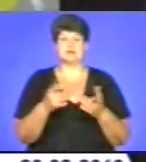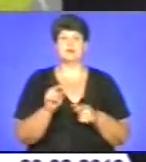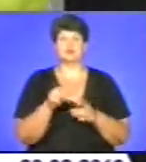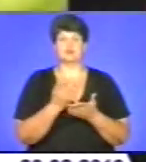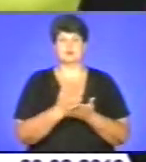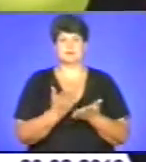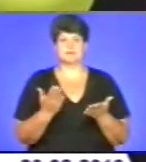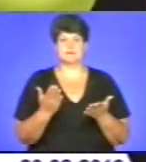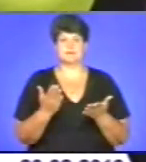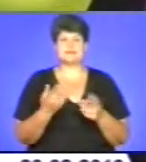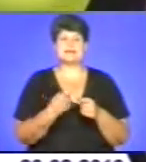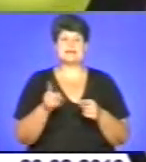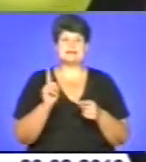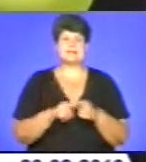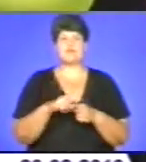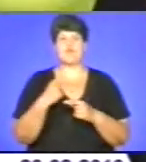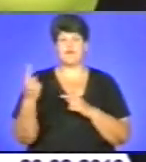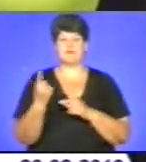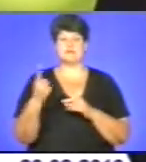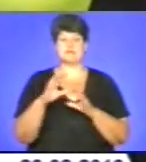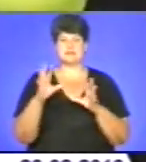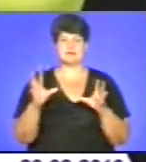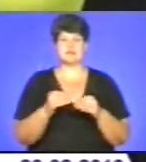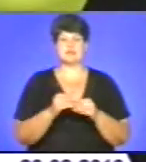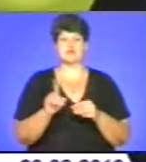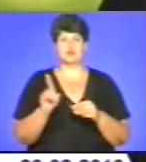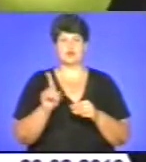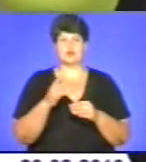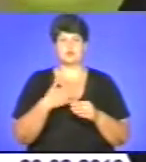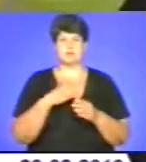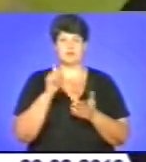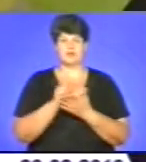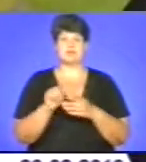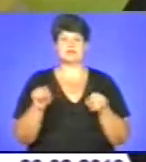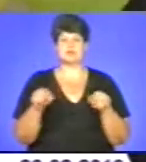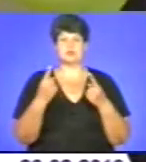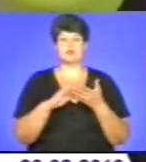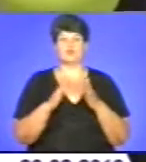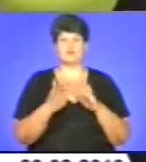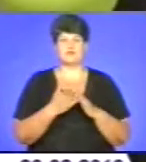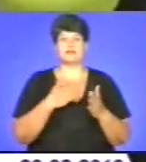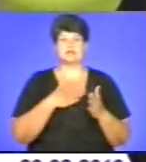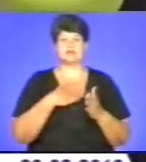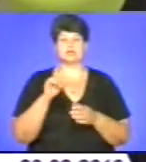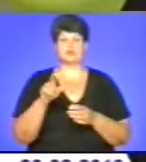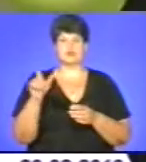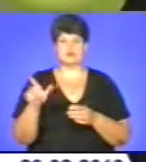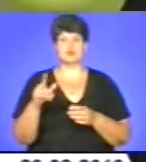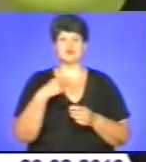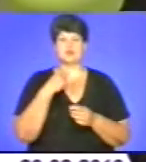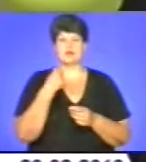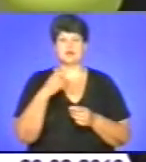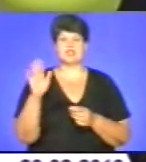бути? Звичайно, це перш за все, що дідсто ми повинні створити умови для наших людей. Це те, що говорить Віктор